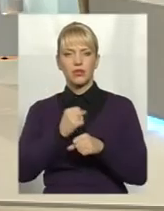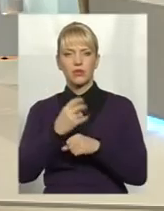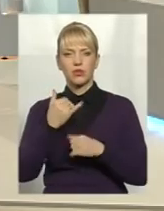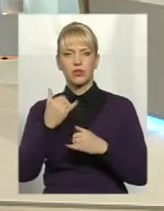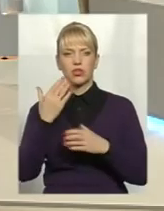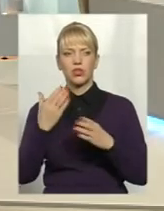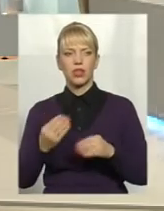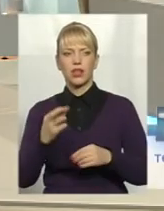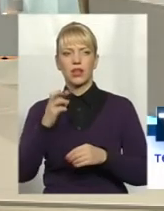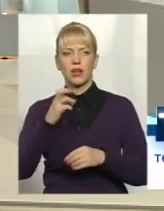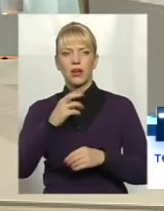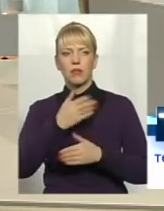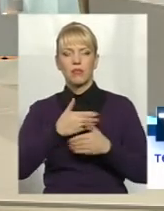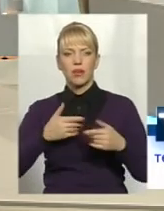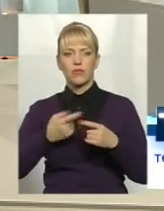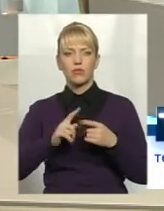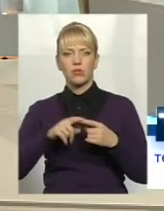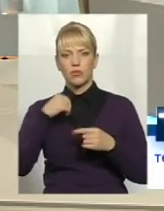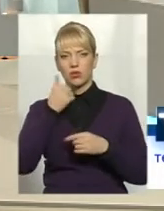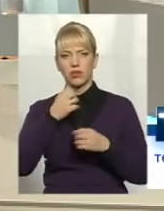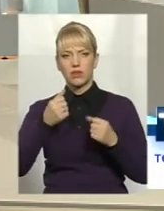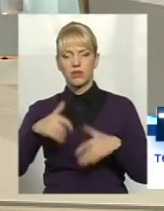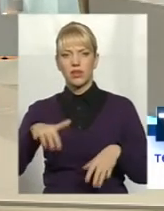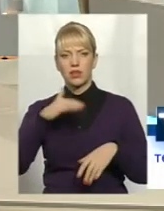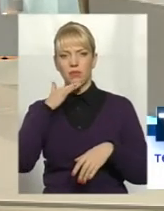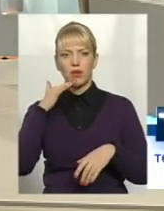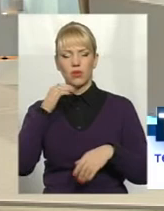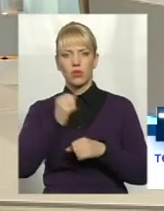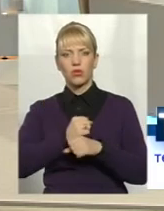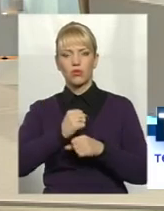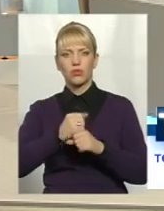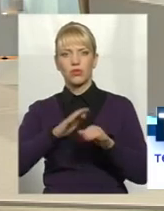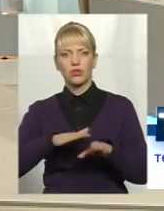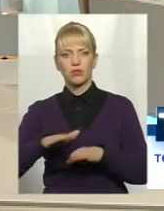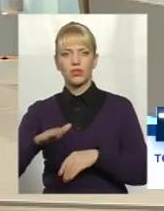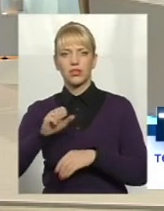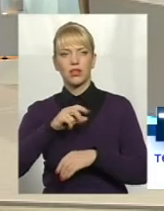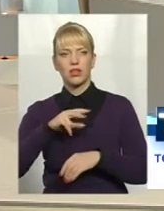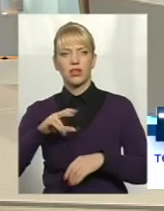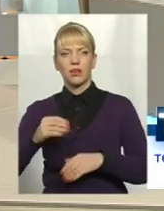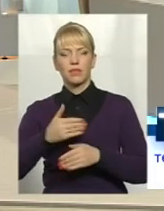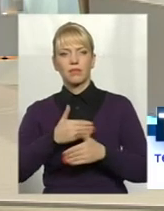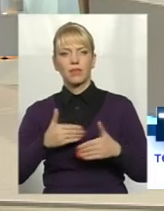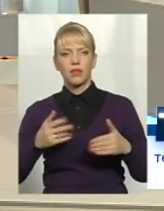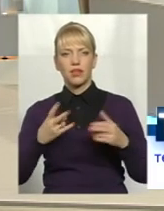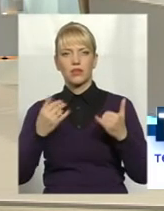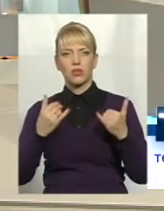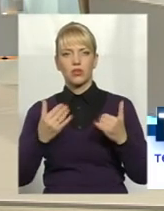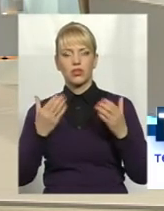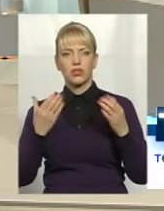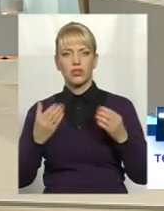в цьому році втратили багато робочих місць. Але ми на сьогоднішній день,